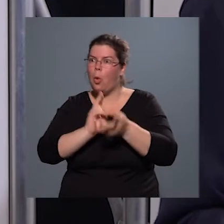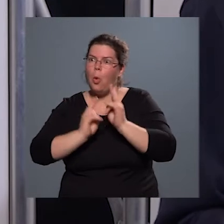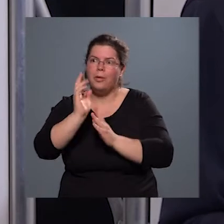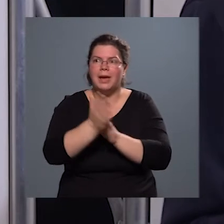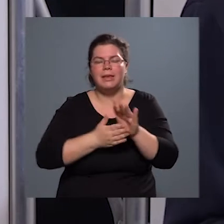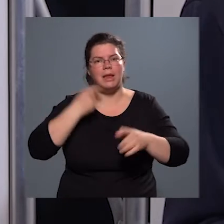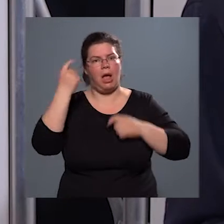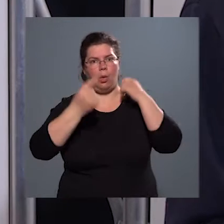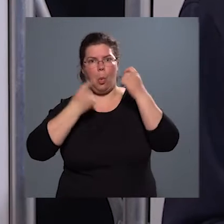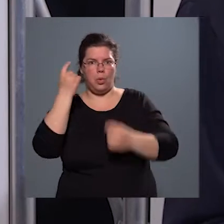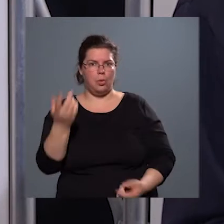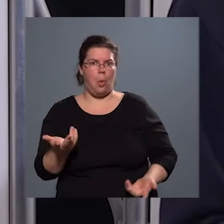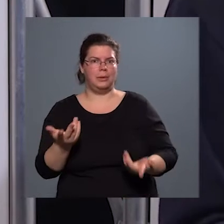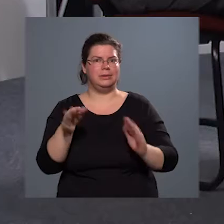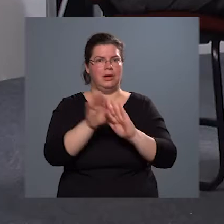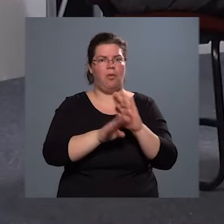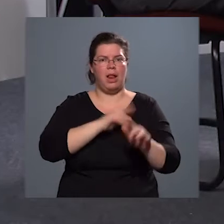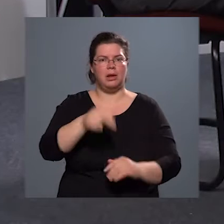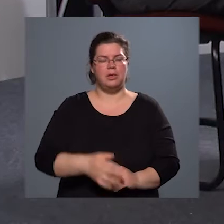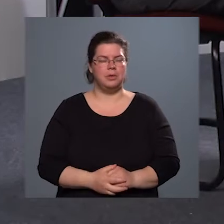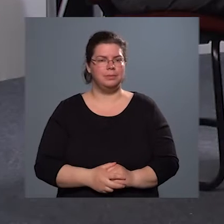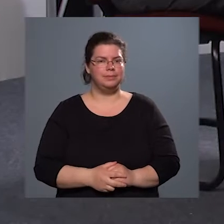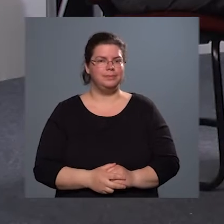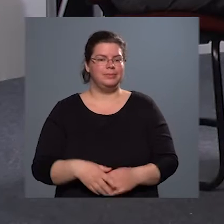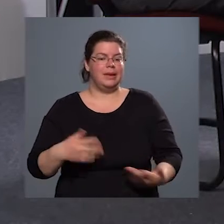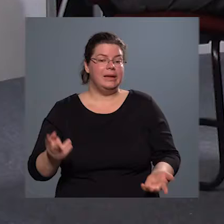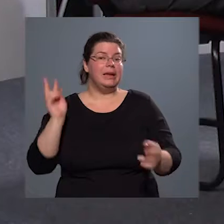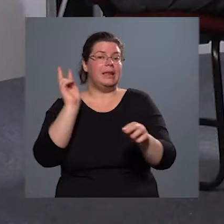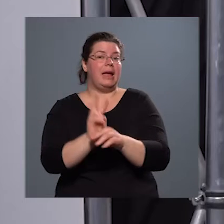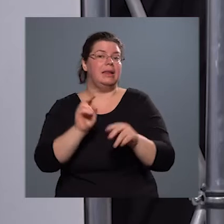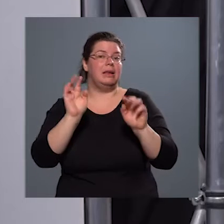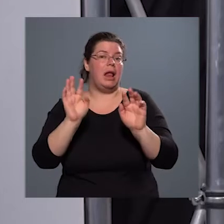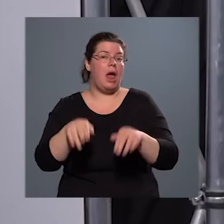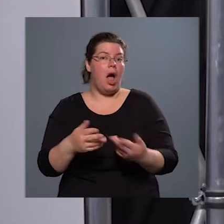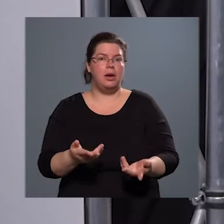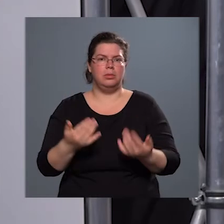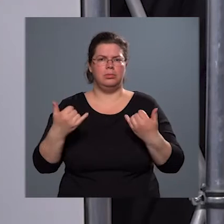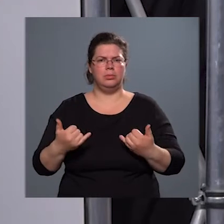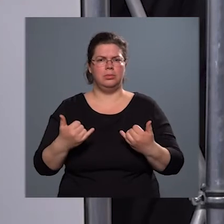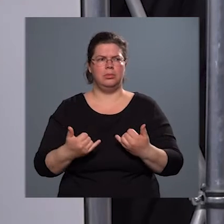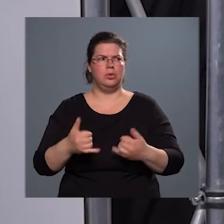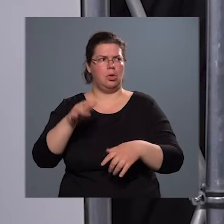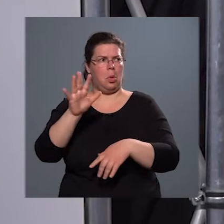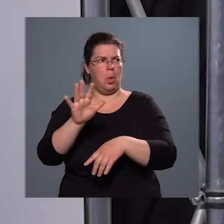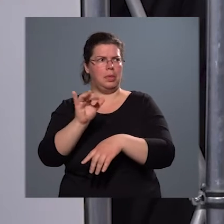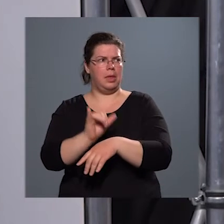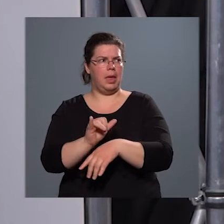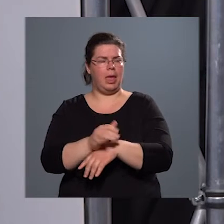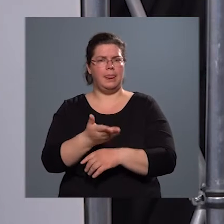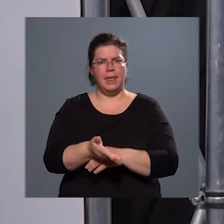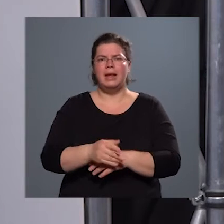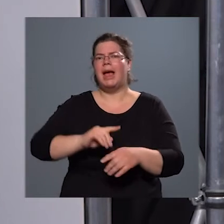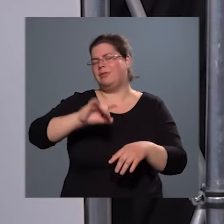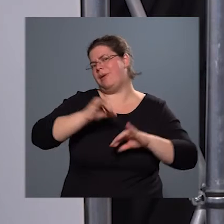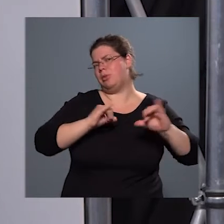gondolkodni egyáltalán a feladatról? Tekintettel arra, hogy én most közel öt hete, tehát február második